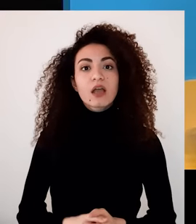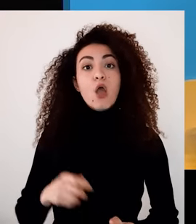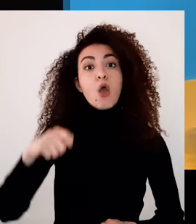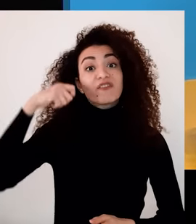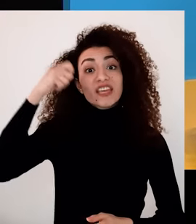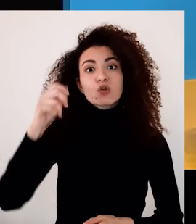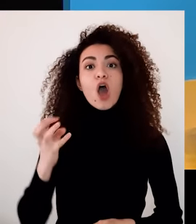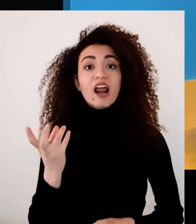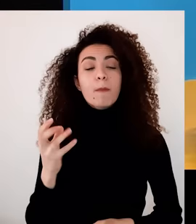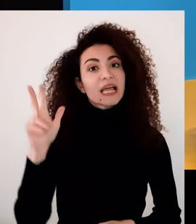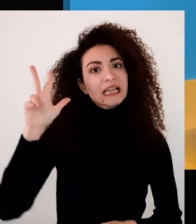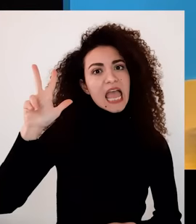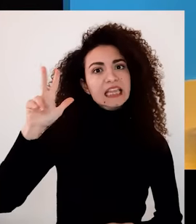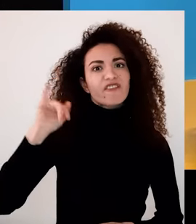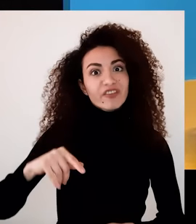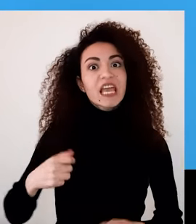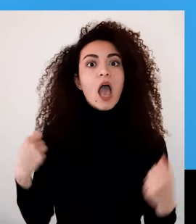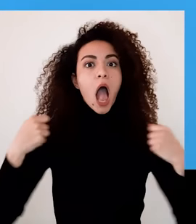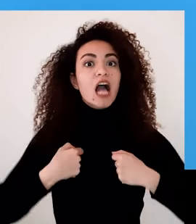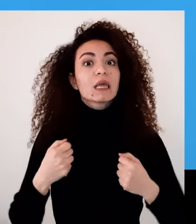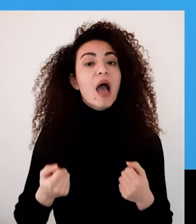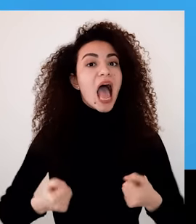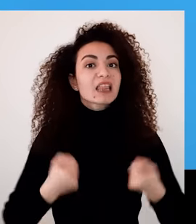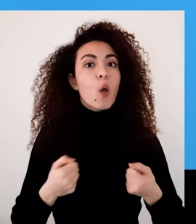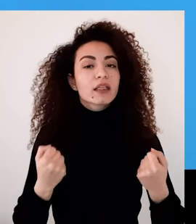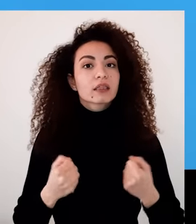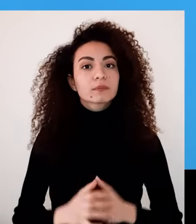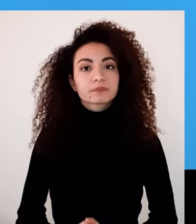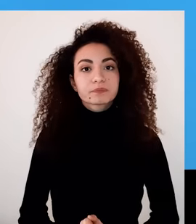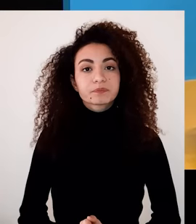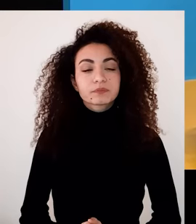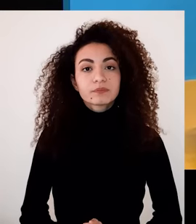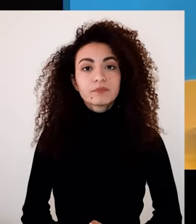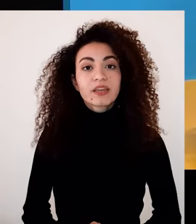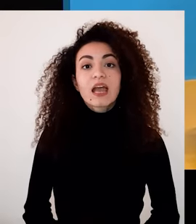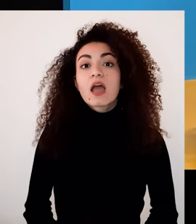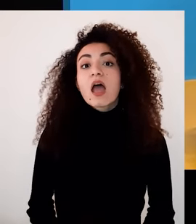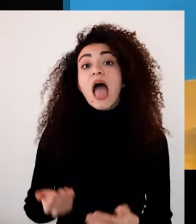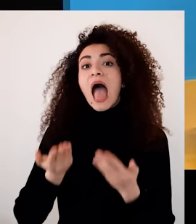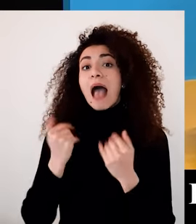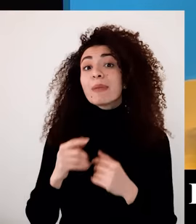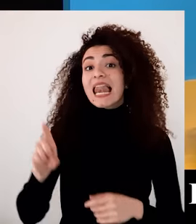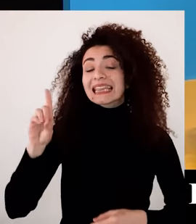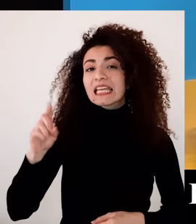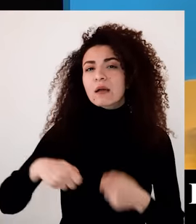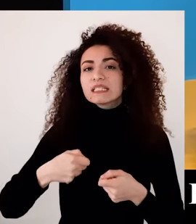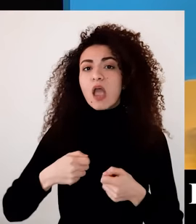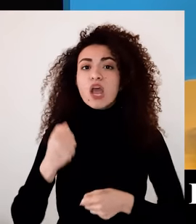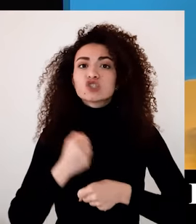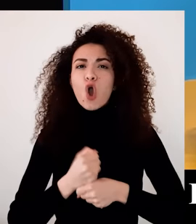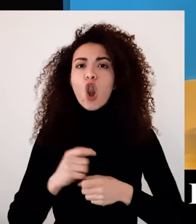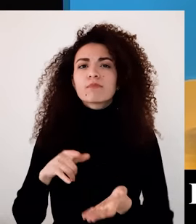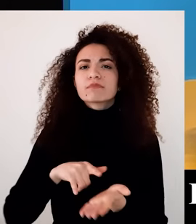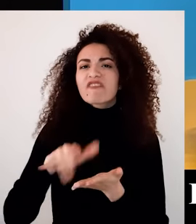SSRI اللي قدمناها بالفقرة رقم 3 ونطبقها على حالة دينا الاستراتيجيات قبل ما تقوم دينا